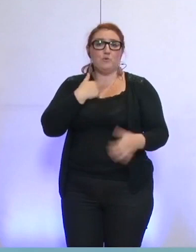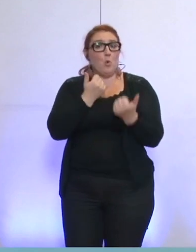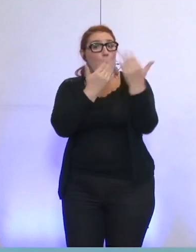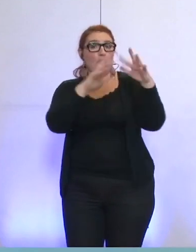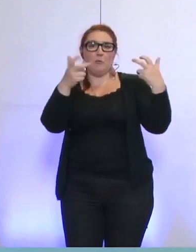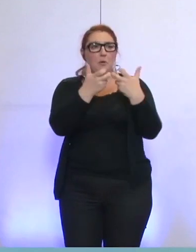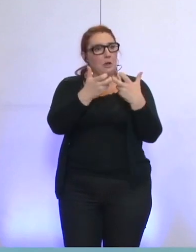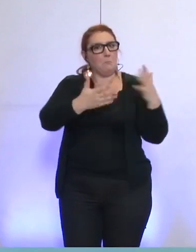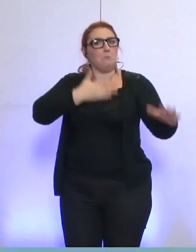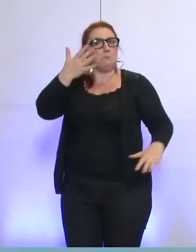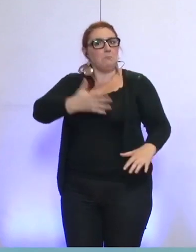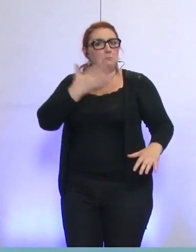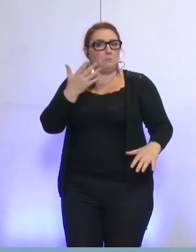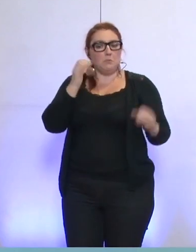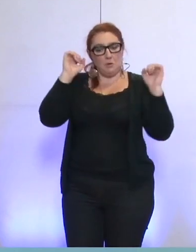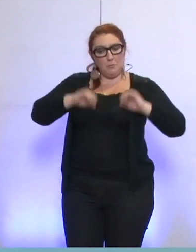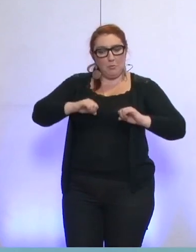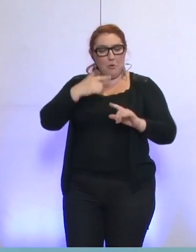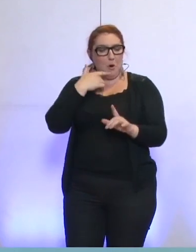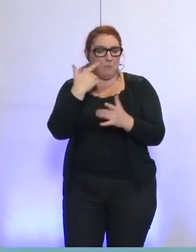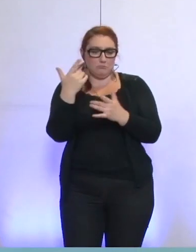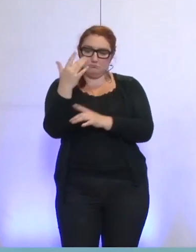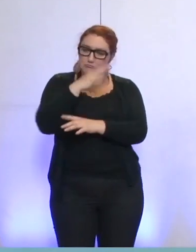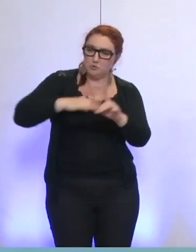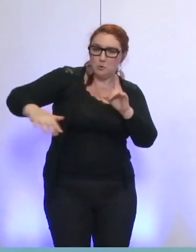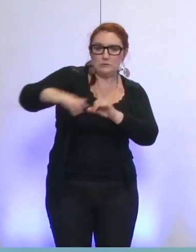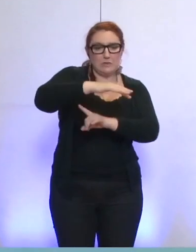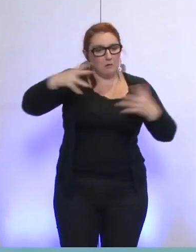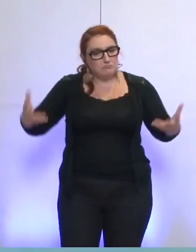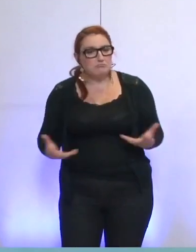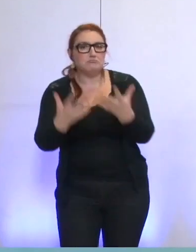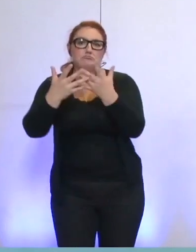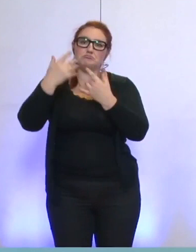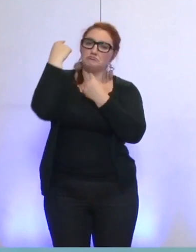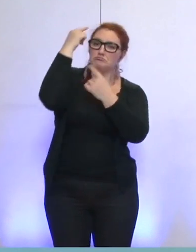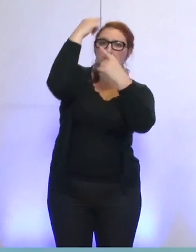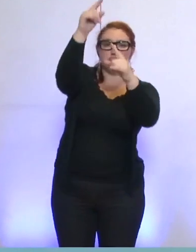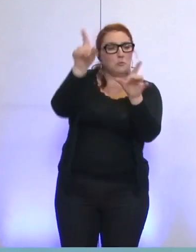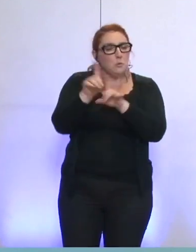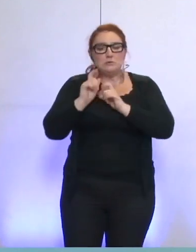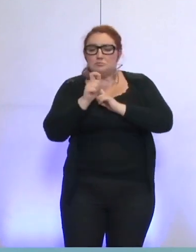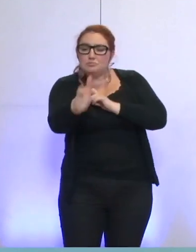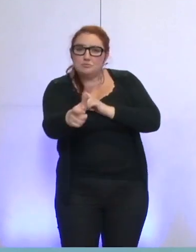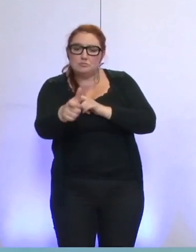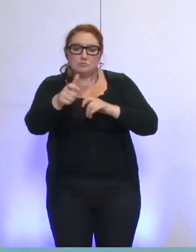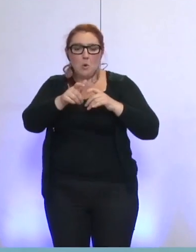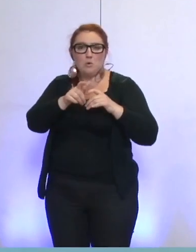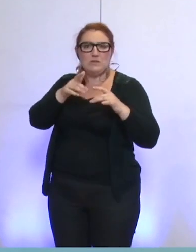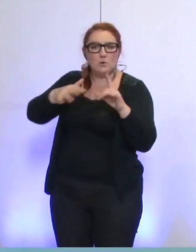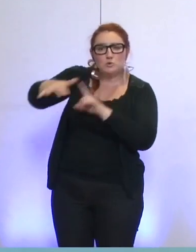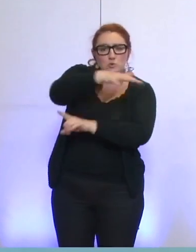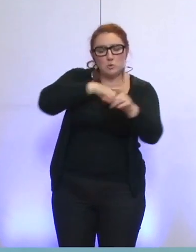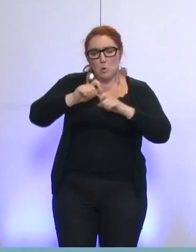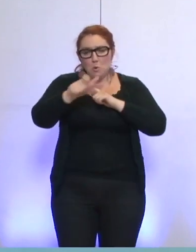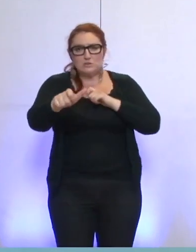étions libres et en droit de défendre la dimension sociale de GEG et les impacts sociaux comme environnementaux. Le plan